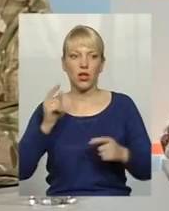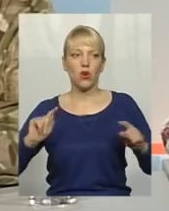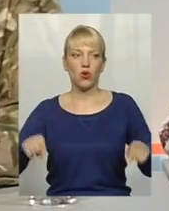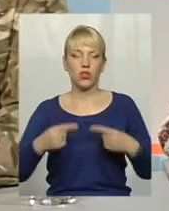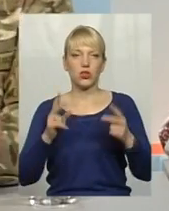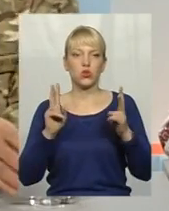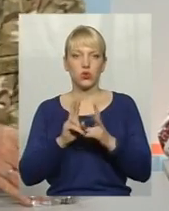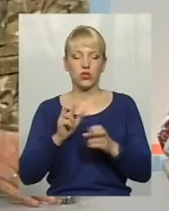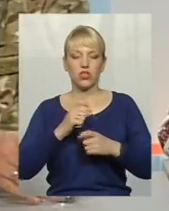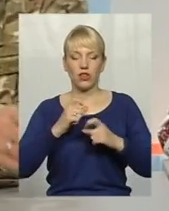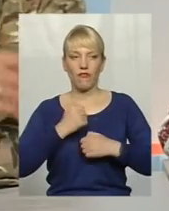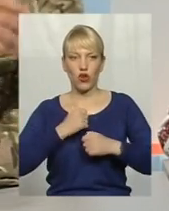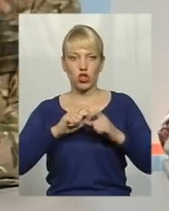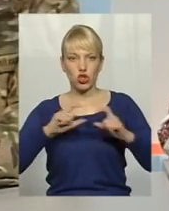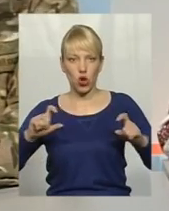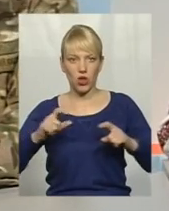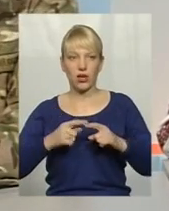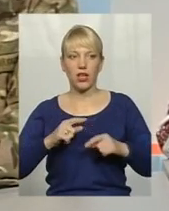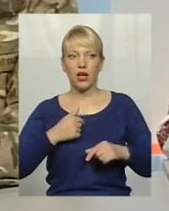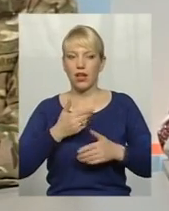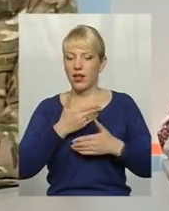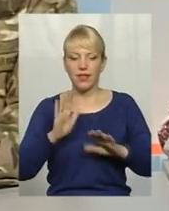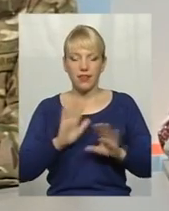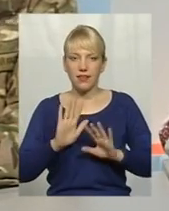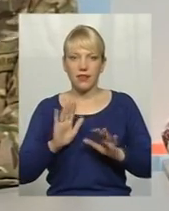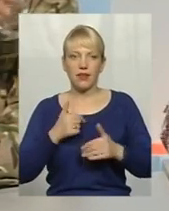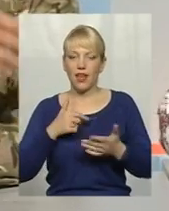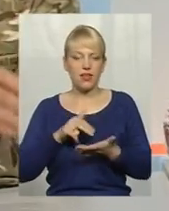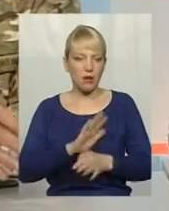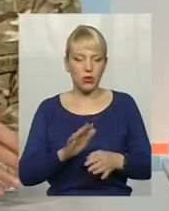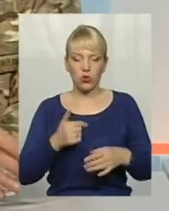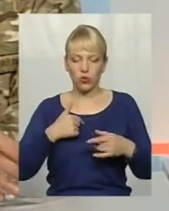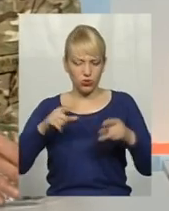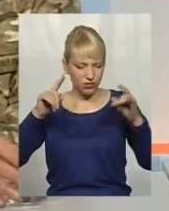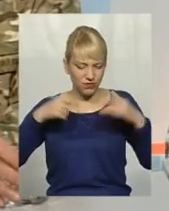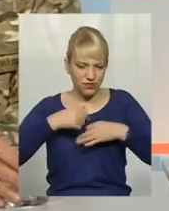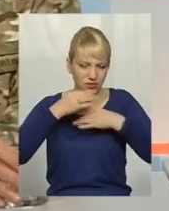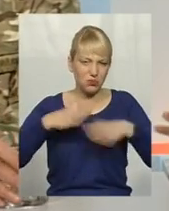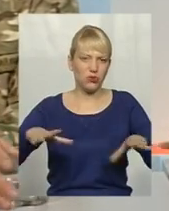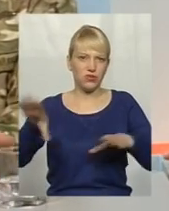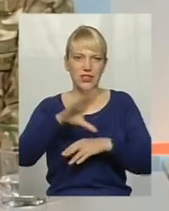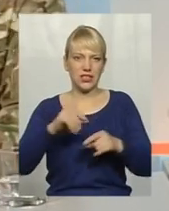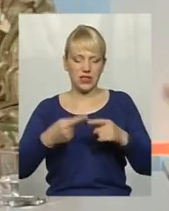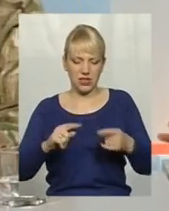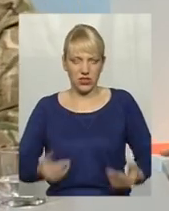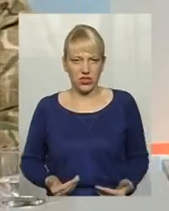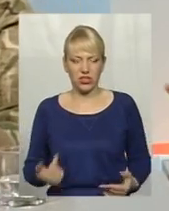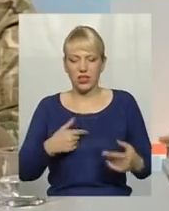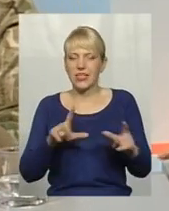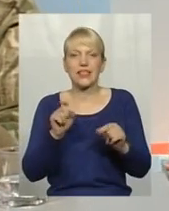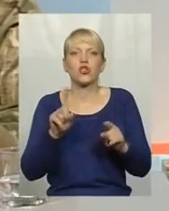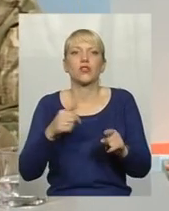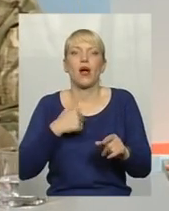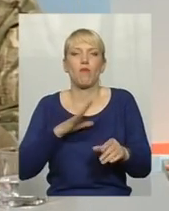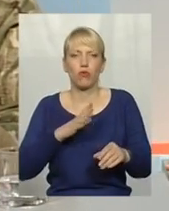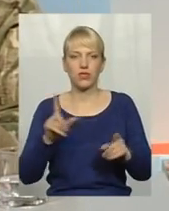буває, зустрічі в школах, і вони кажуть, ні, ми не підемо, я не піду, я розчарований в усьому, в нашому житті. За що я був, за